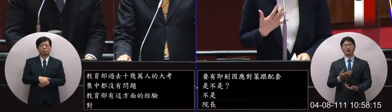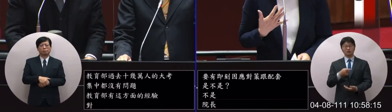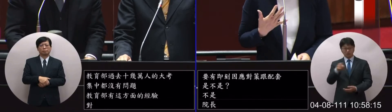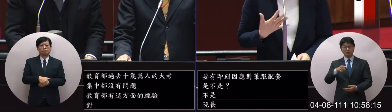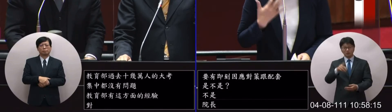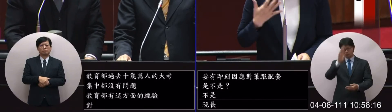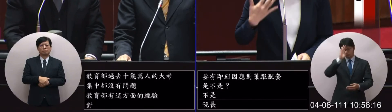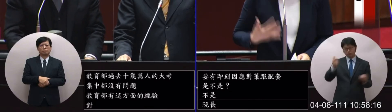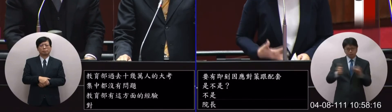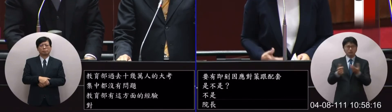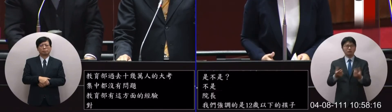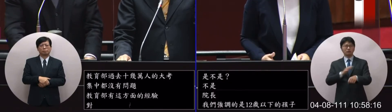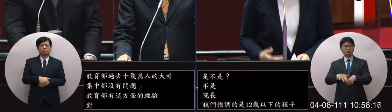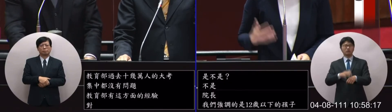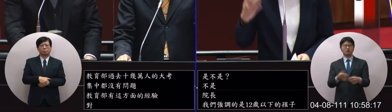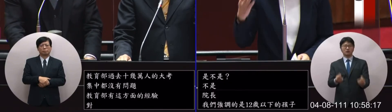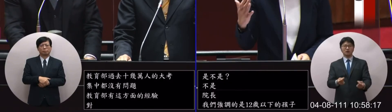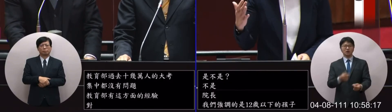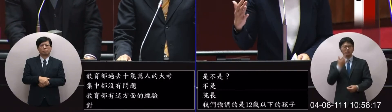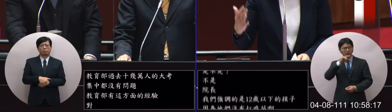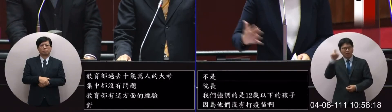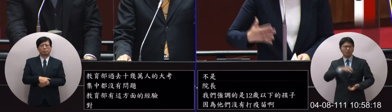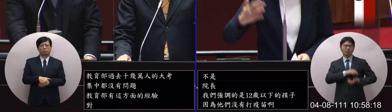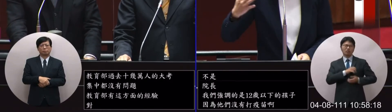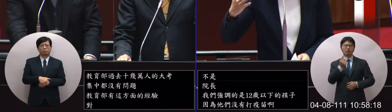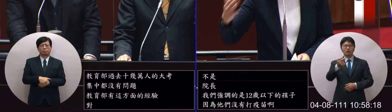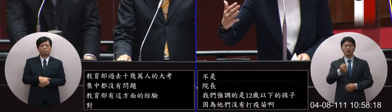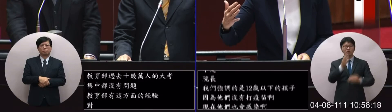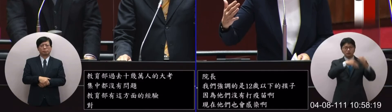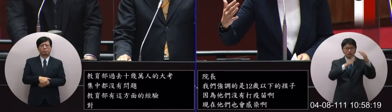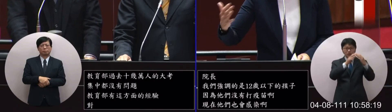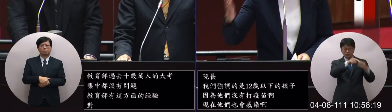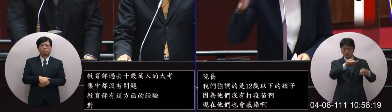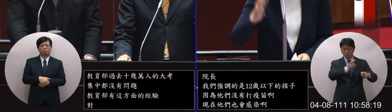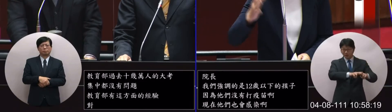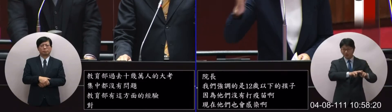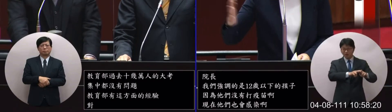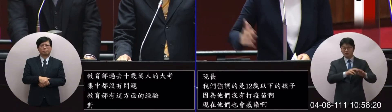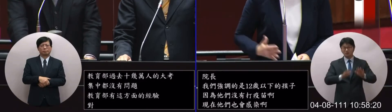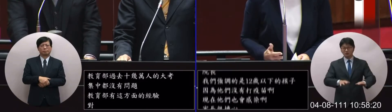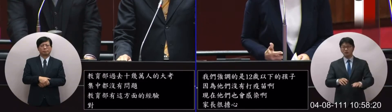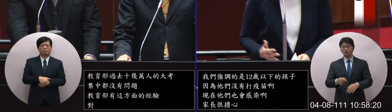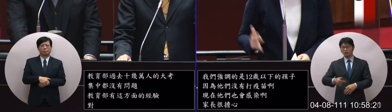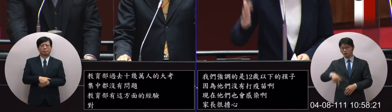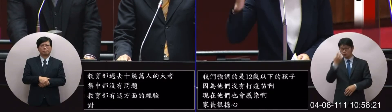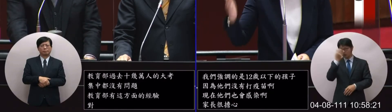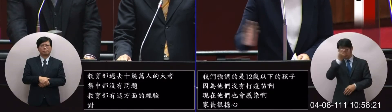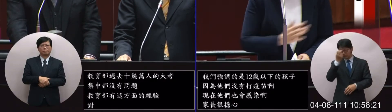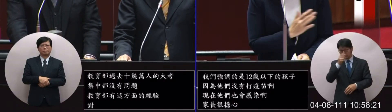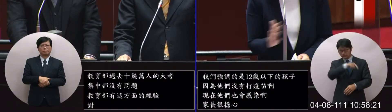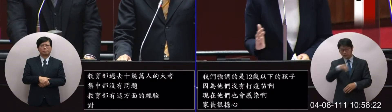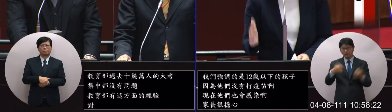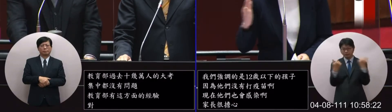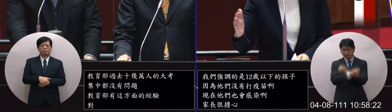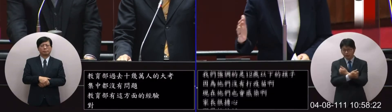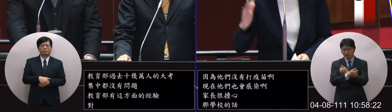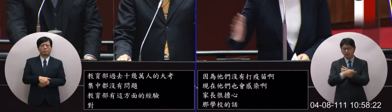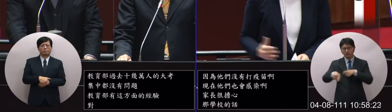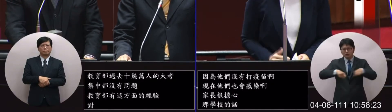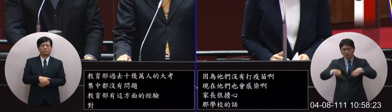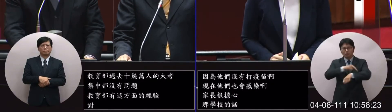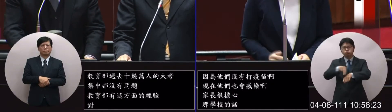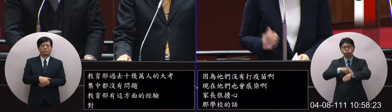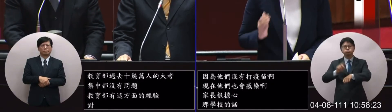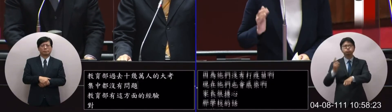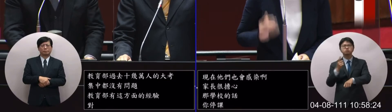也會感染啊那家長很擔心那學校的話你停課現在用快三取代停課那你整個的配套規劃